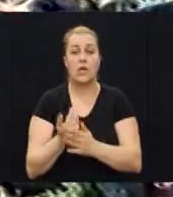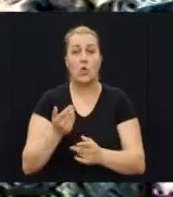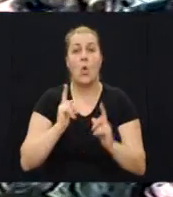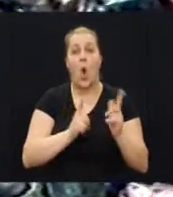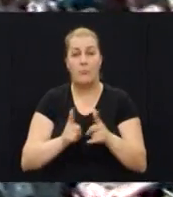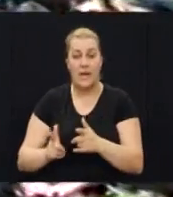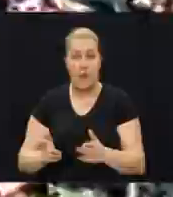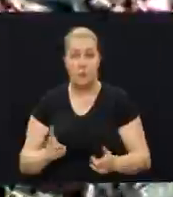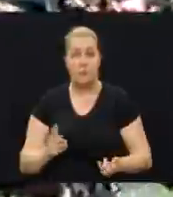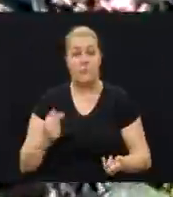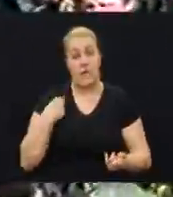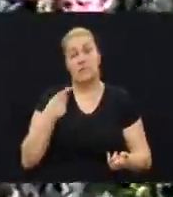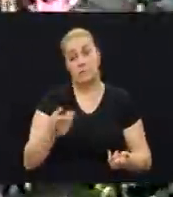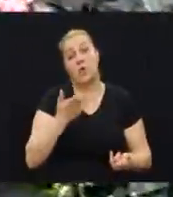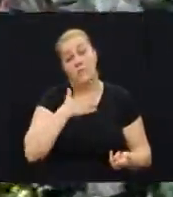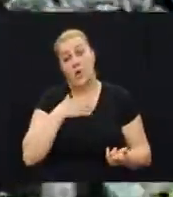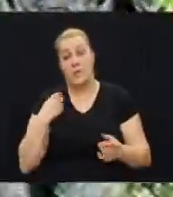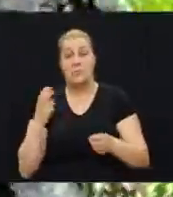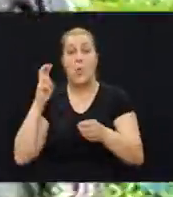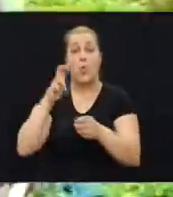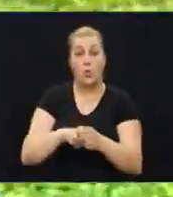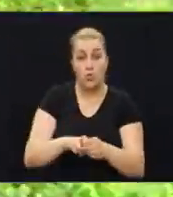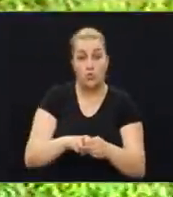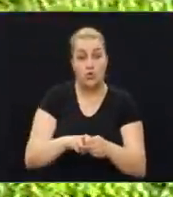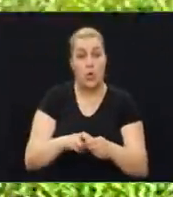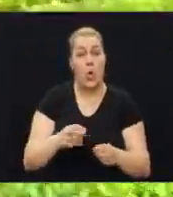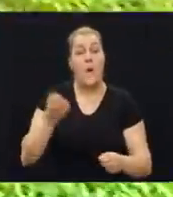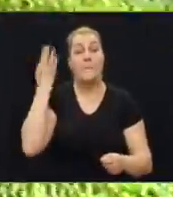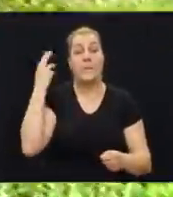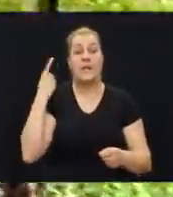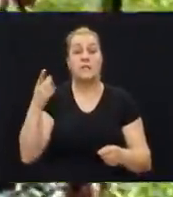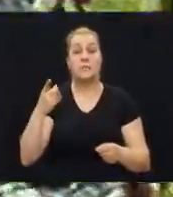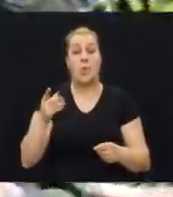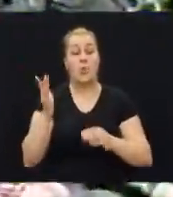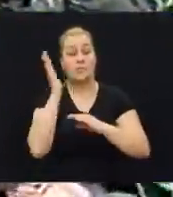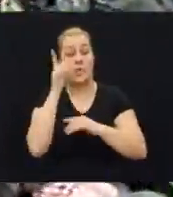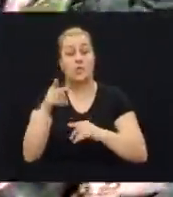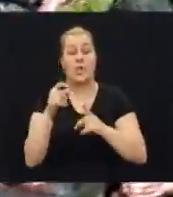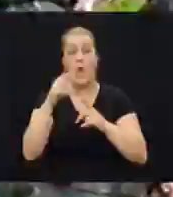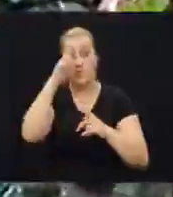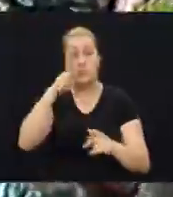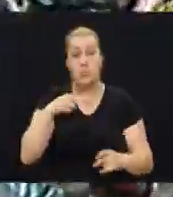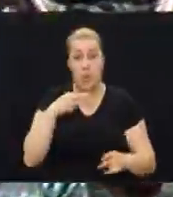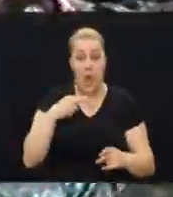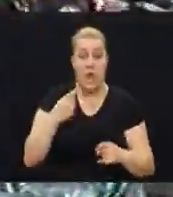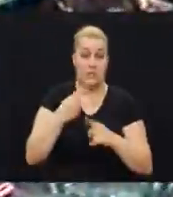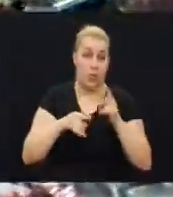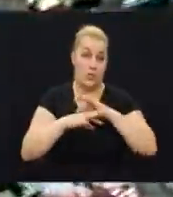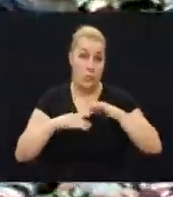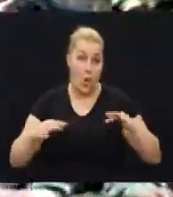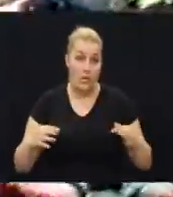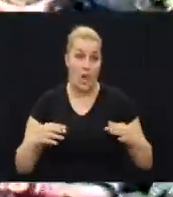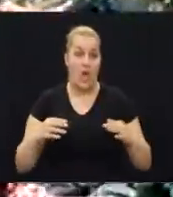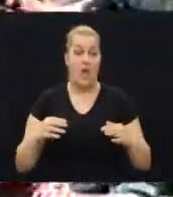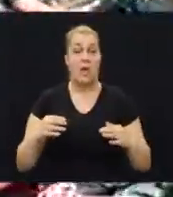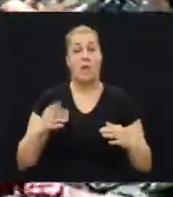kako sam ja to volio priključio sam se tamo bili smo osmještani u Puli zbog more ali smo bili